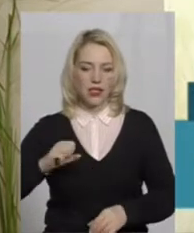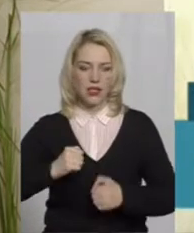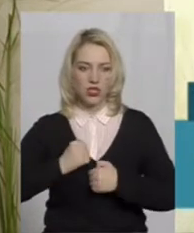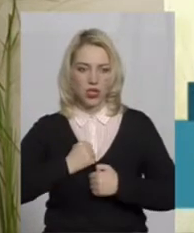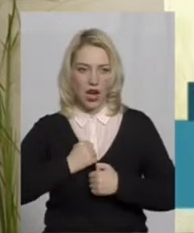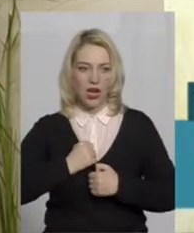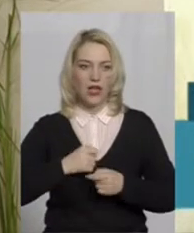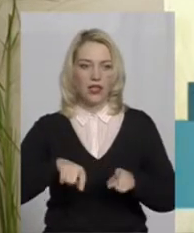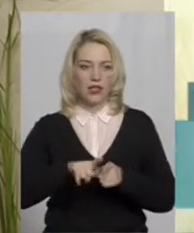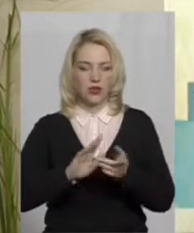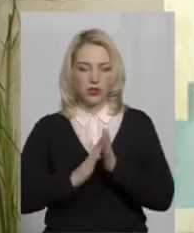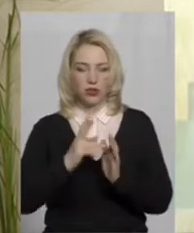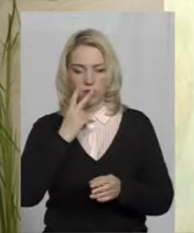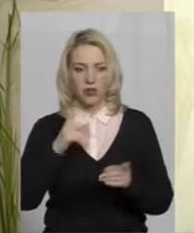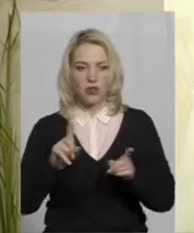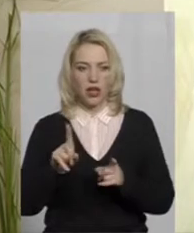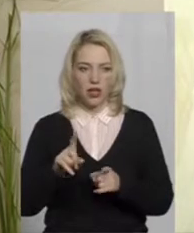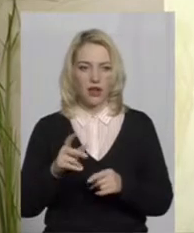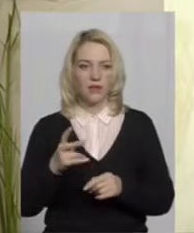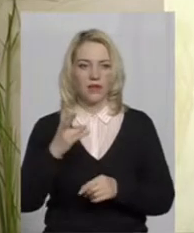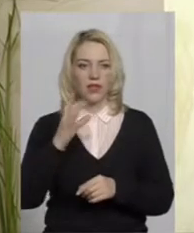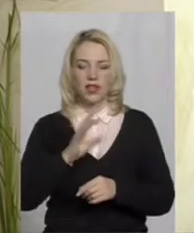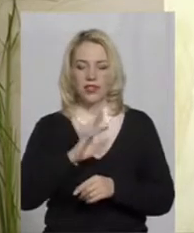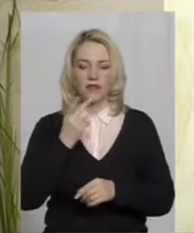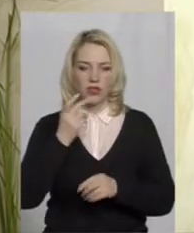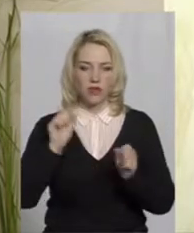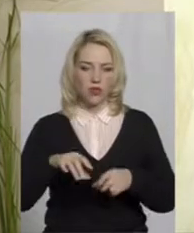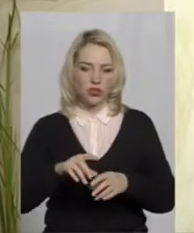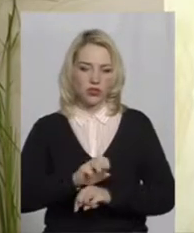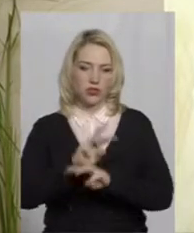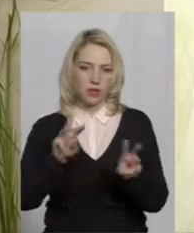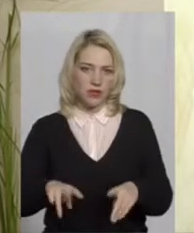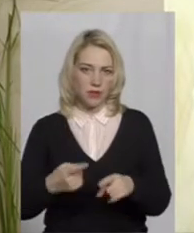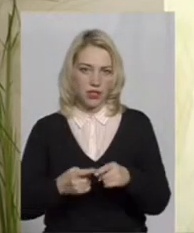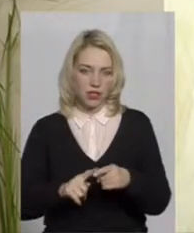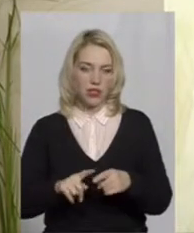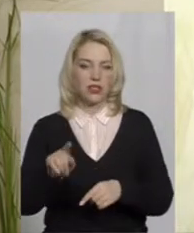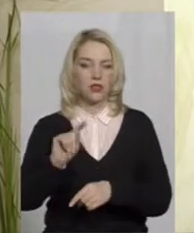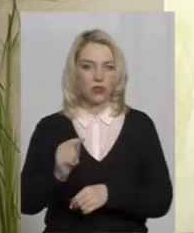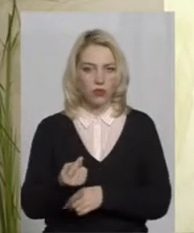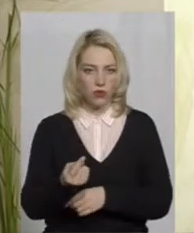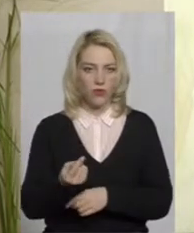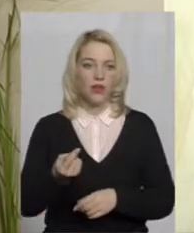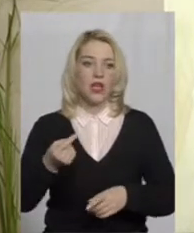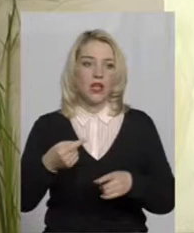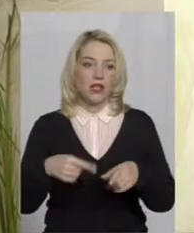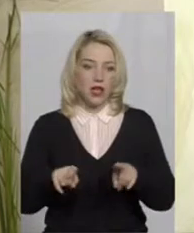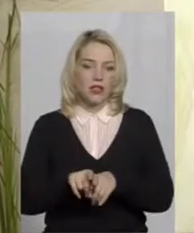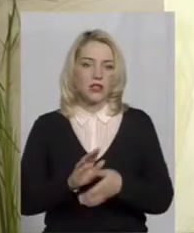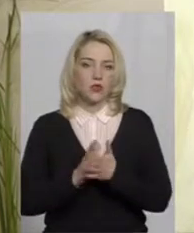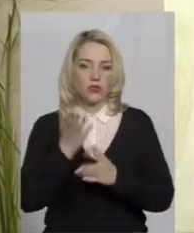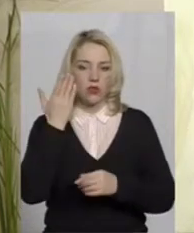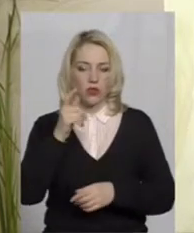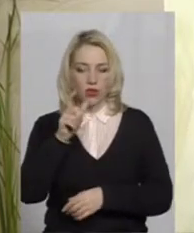економічна ситуація, ви самі бачите, яка, де не можна завжди це вільно забезпечити. Тому існують ситуації, коли людина